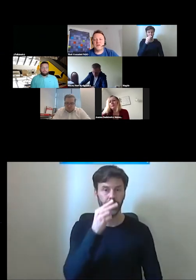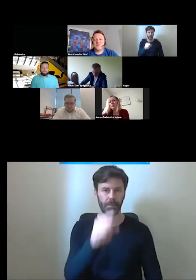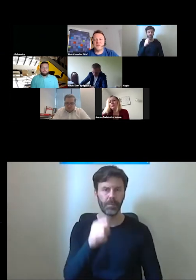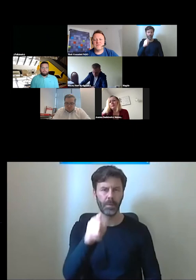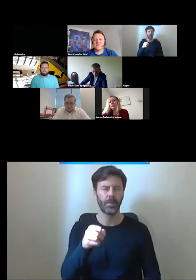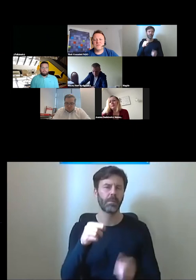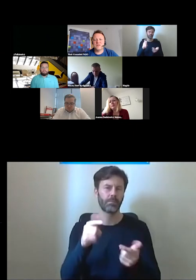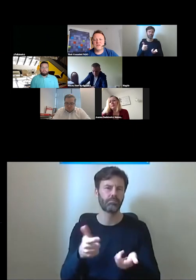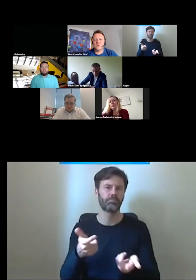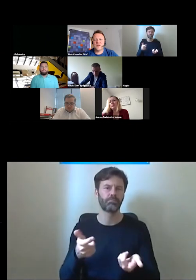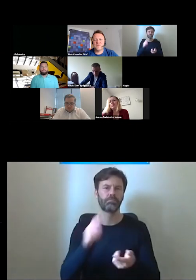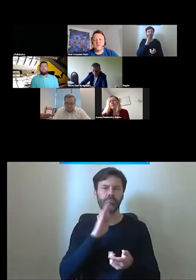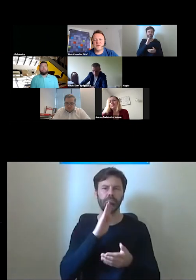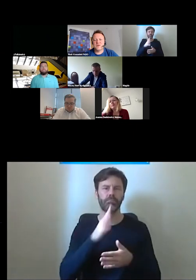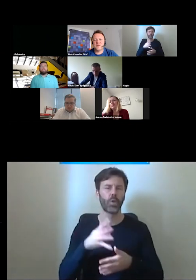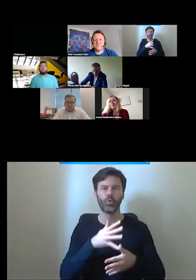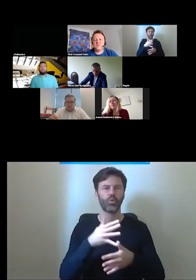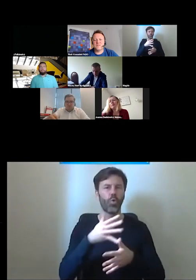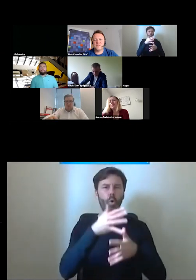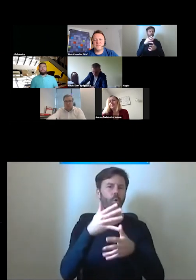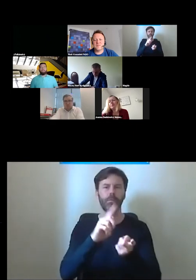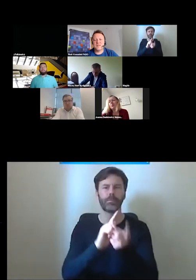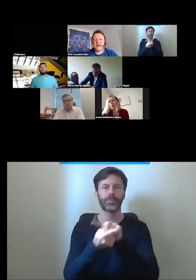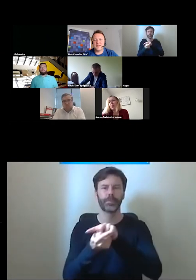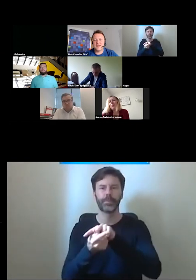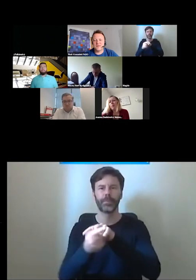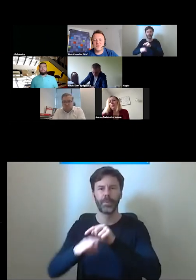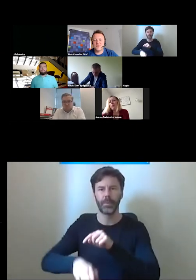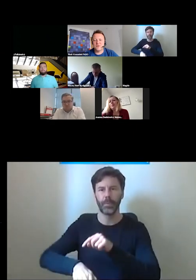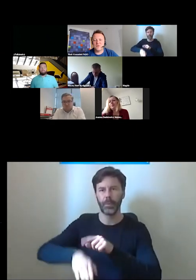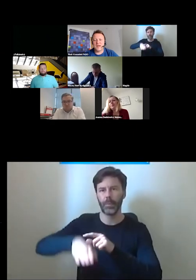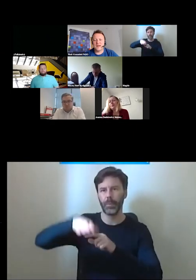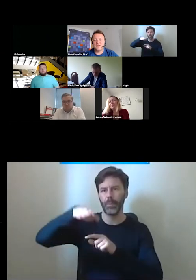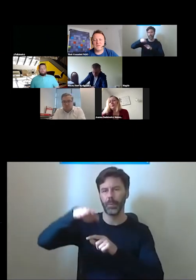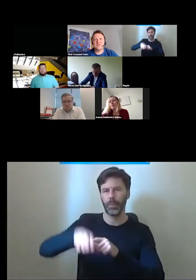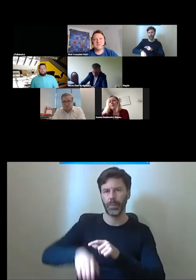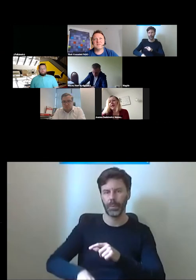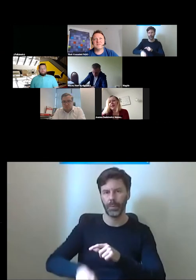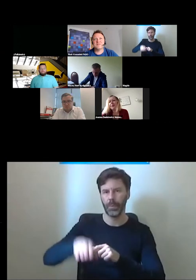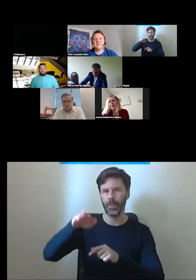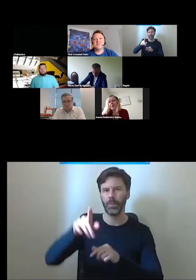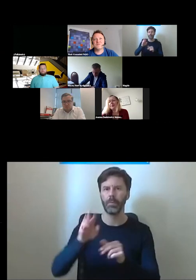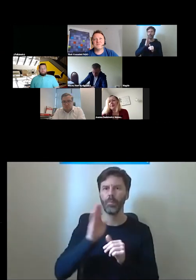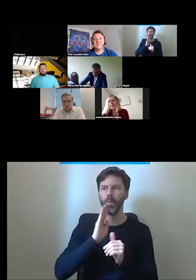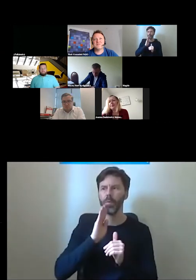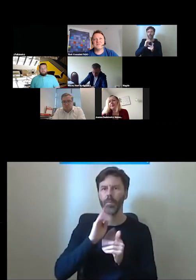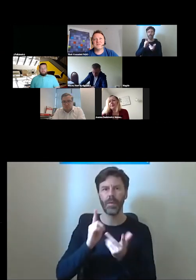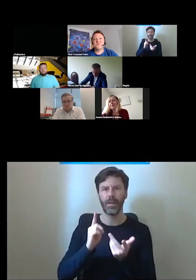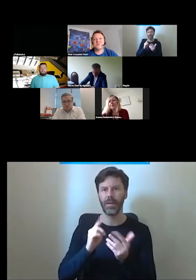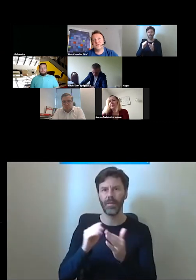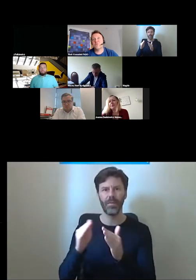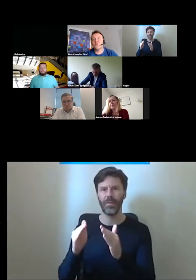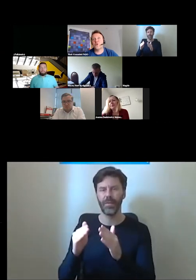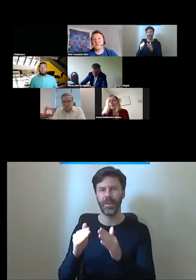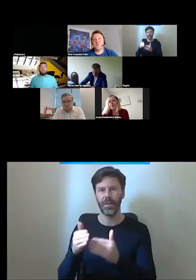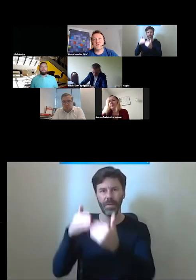stojące ono jak rozumiem nie ingeruje w tkankę budynku tak tylko jest jest jakby